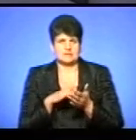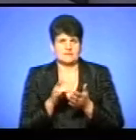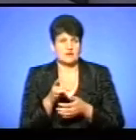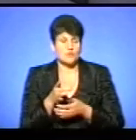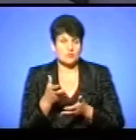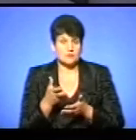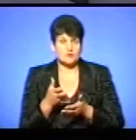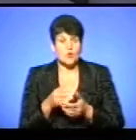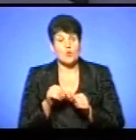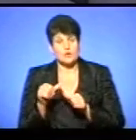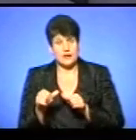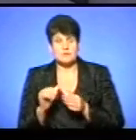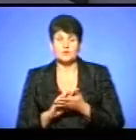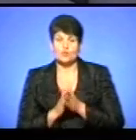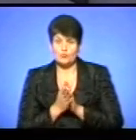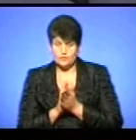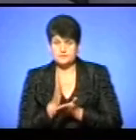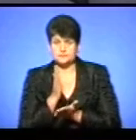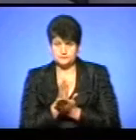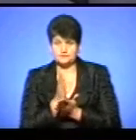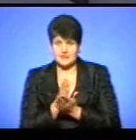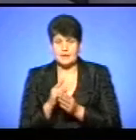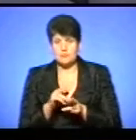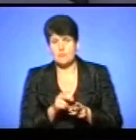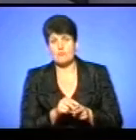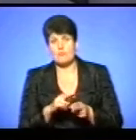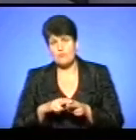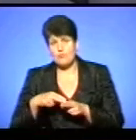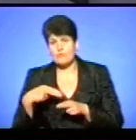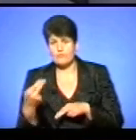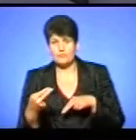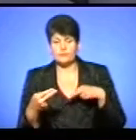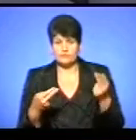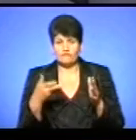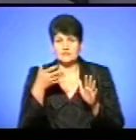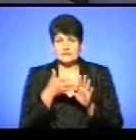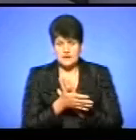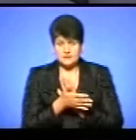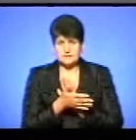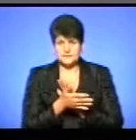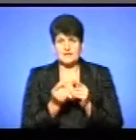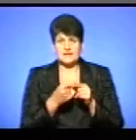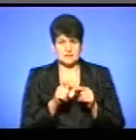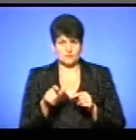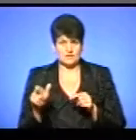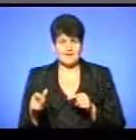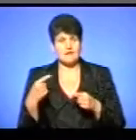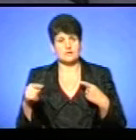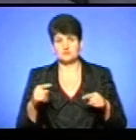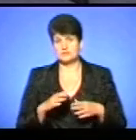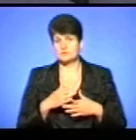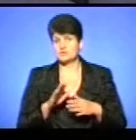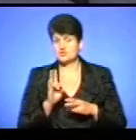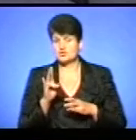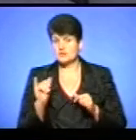Деякі громади йдуть на компроміс, на домовленості, відшкодовують витрати, які йдуть на цих громадян. Інші громади – ні. І